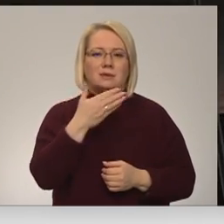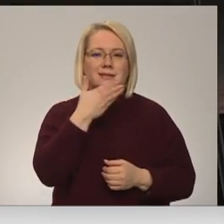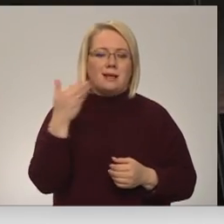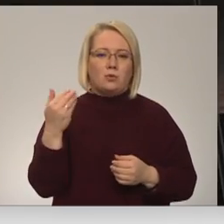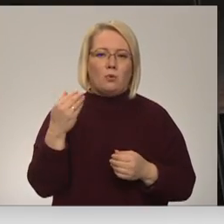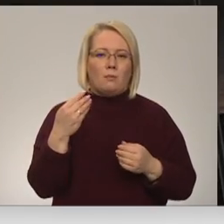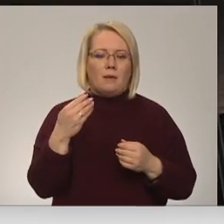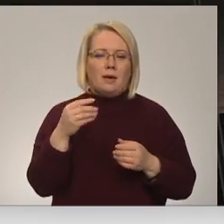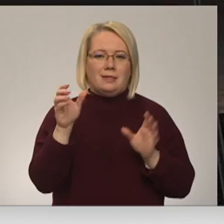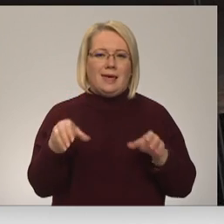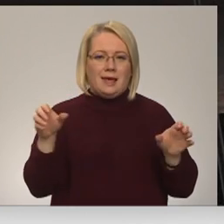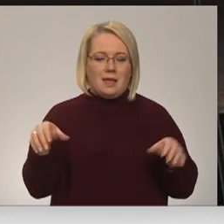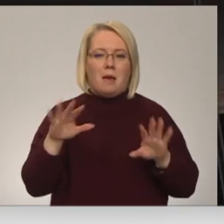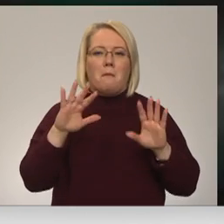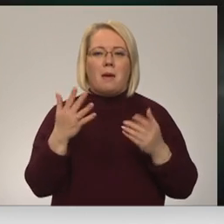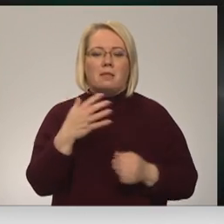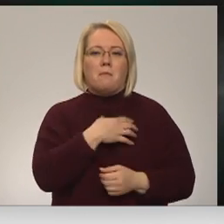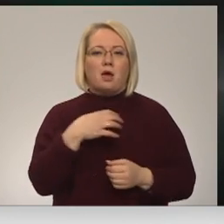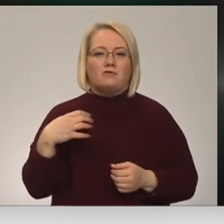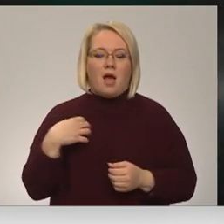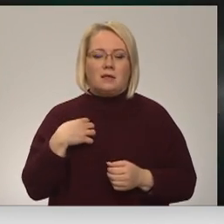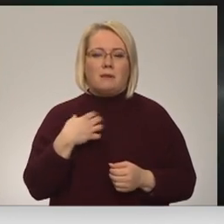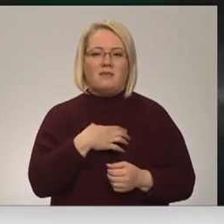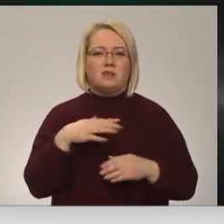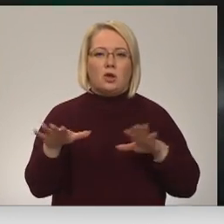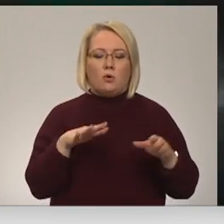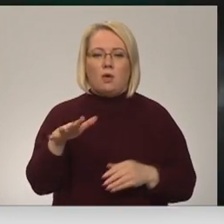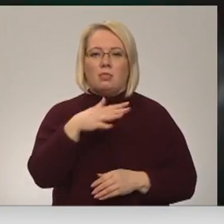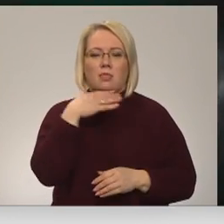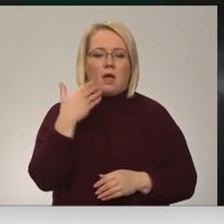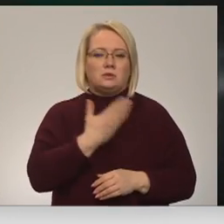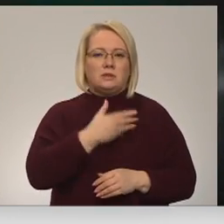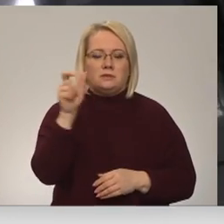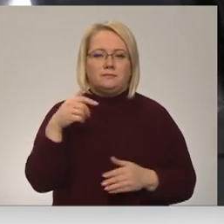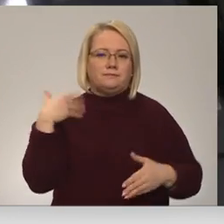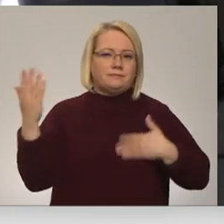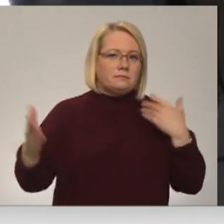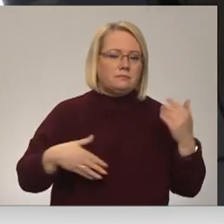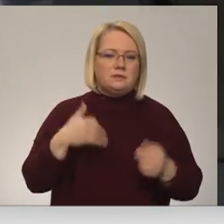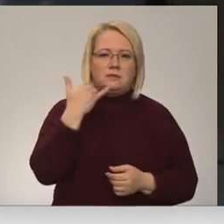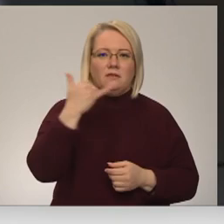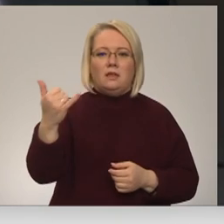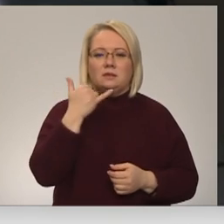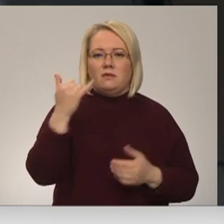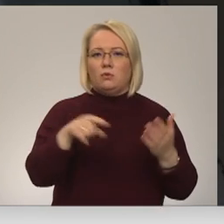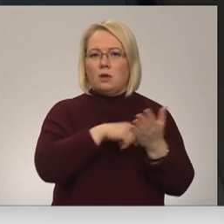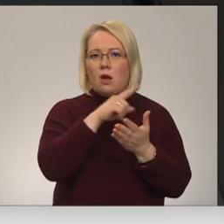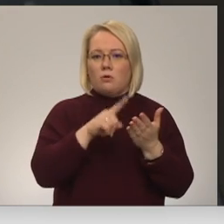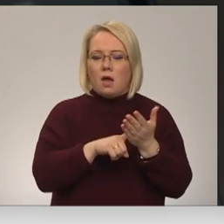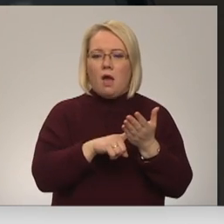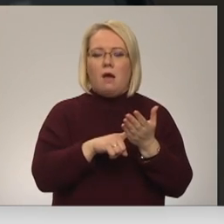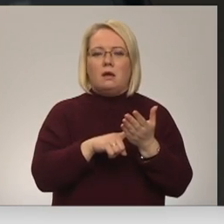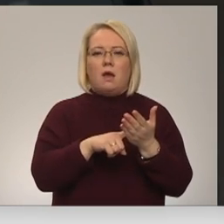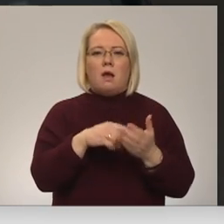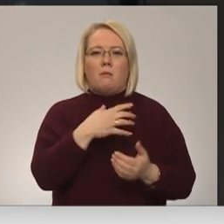situāciju nācās reaģēt arī pašvaldībai, kura saņēmusi daudzi iedzīvotāji satrauktu zvanus un jautājumus vietvars